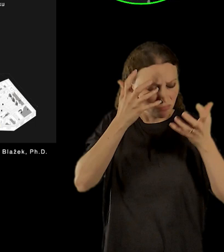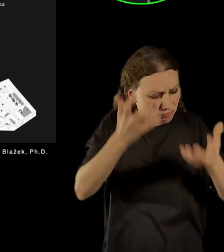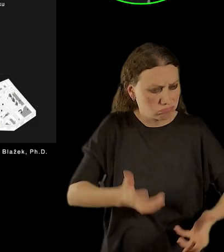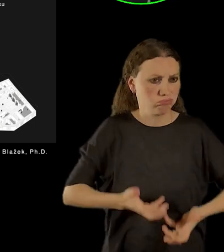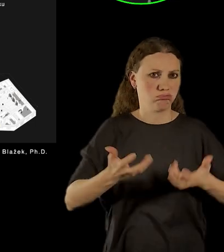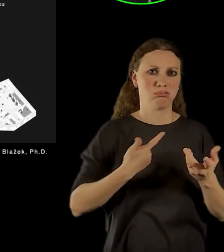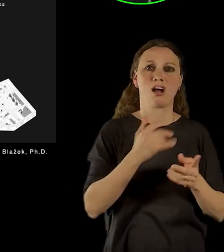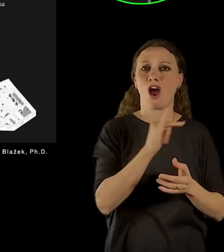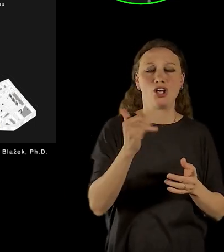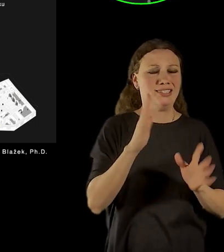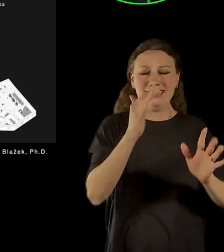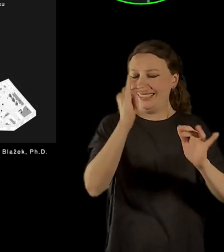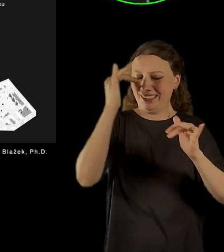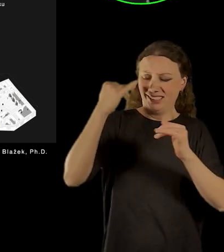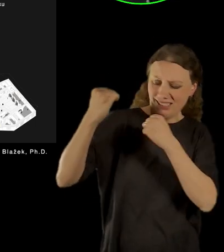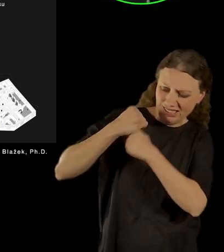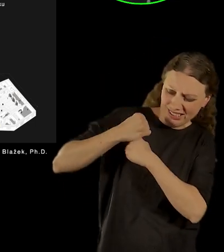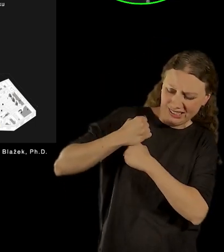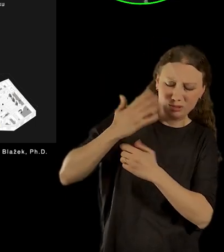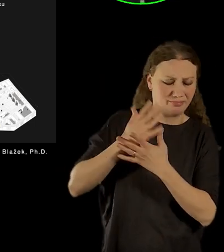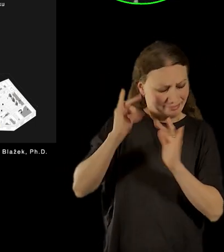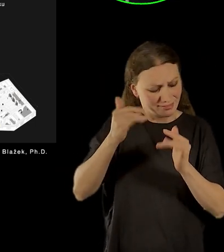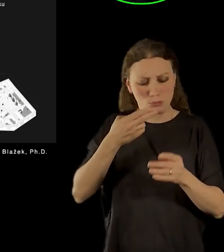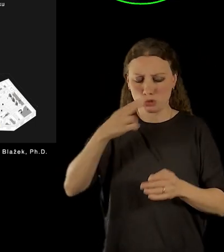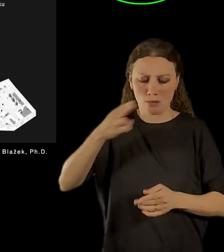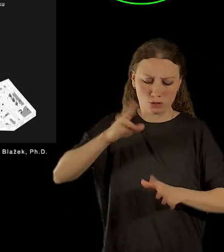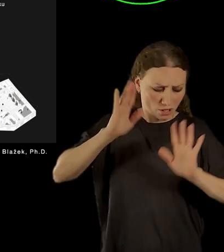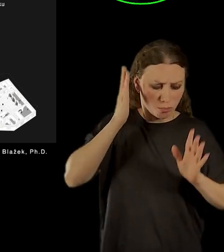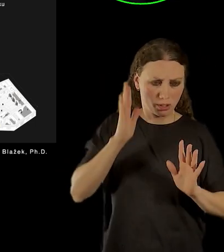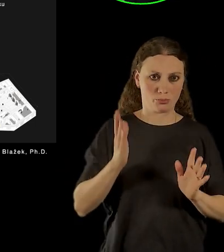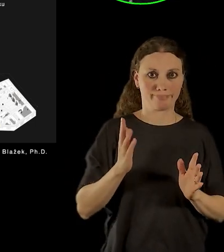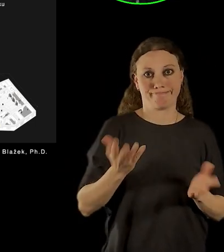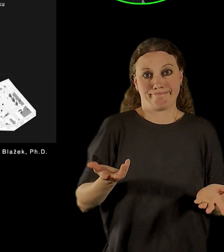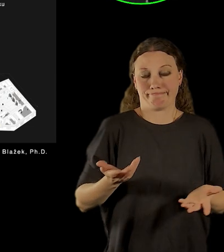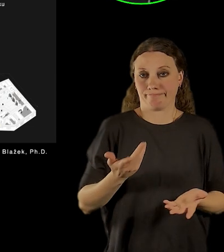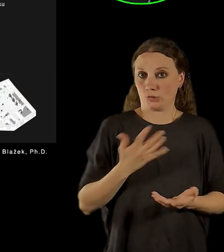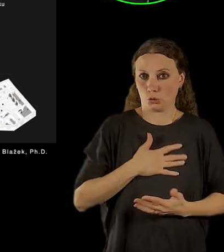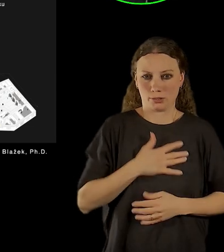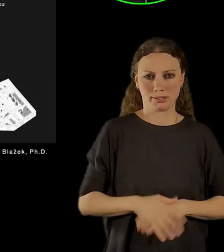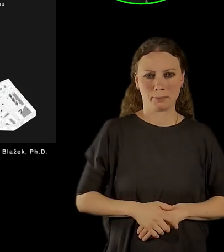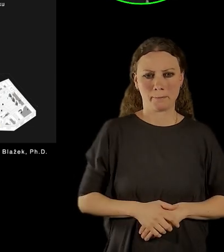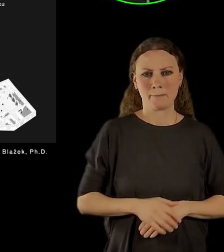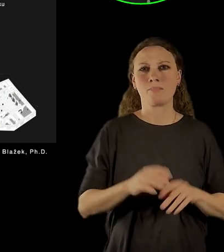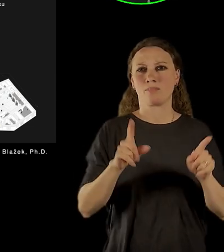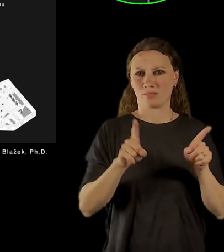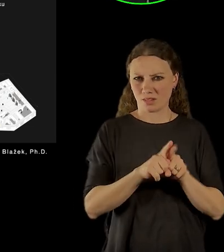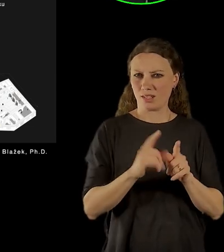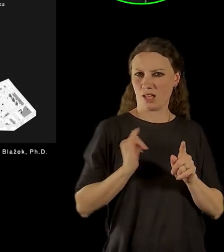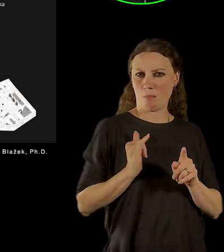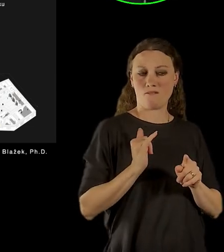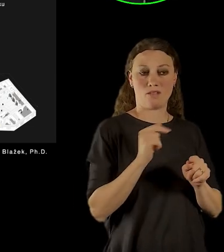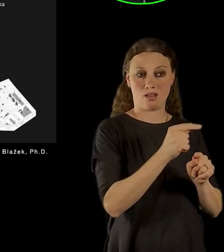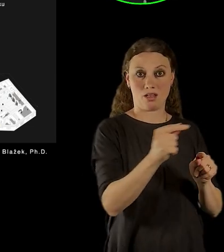represe, takže zároveň je zajímavé to, že nejenom Pergl, ale i někteří další dozorci s velmi sadističtí byli odsouzeni už v 50.